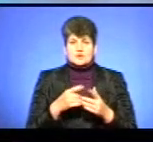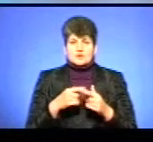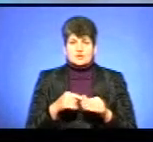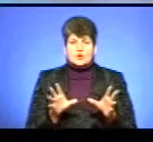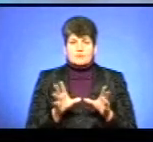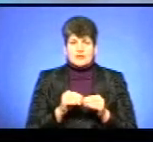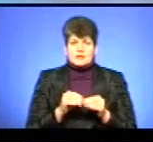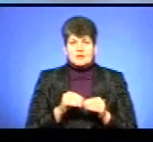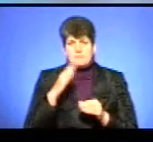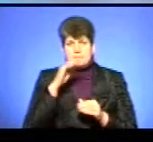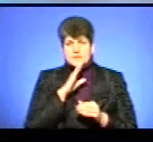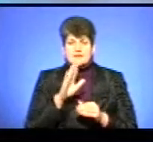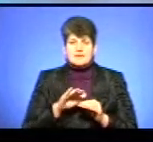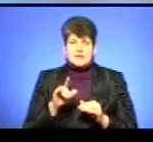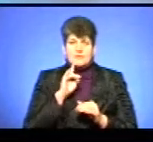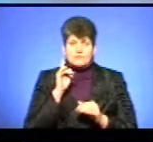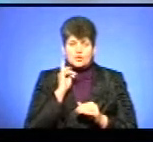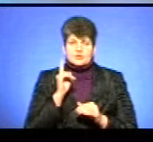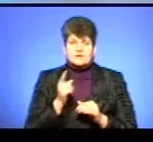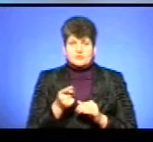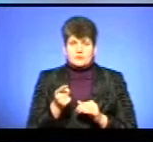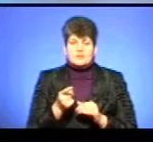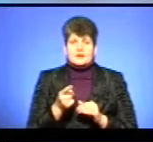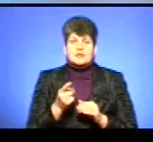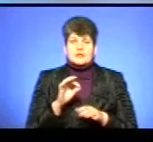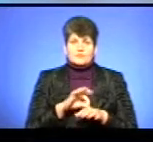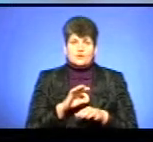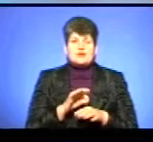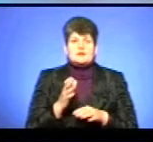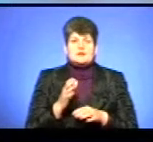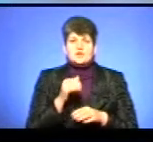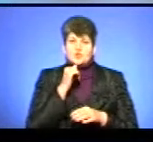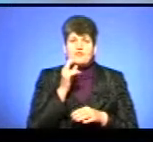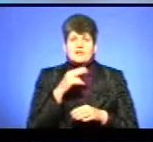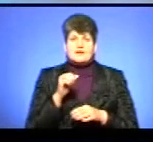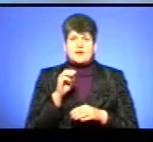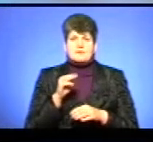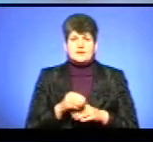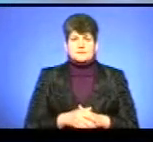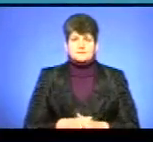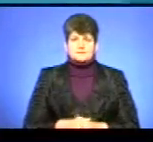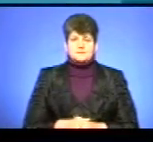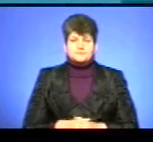батьків, дітей і молоді Тернопілі, які хворіють на цукровий діабет Діадім. Я пропоную послухати зараз його телефон.